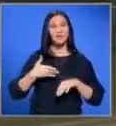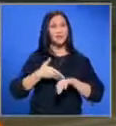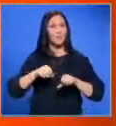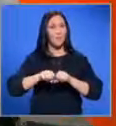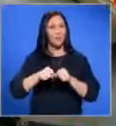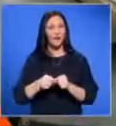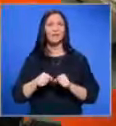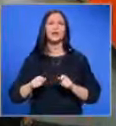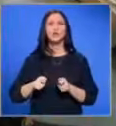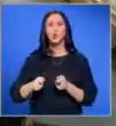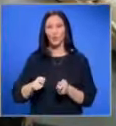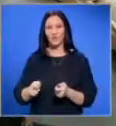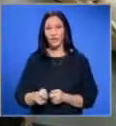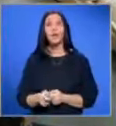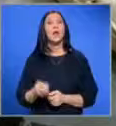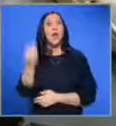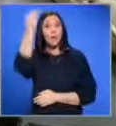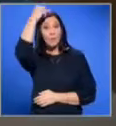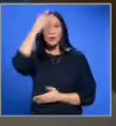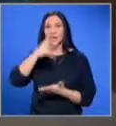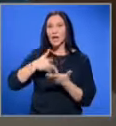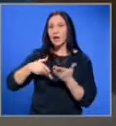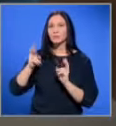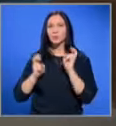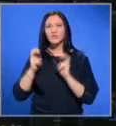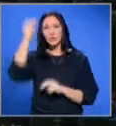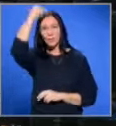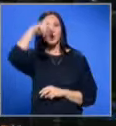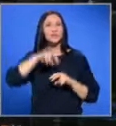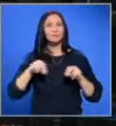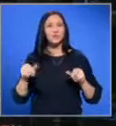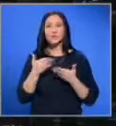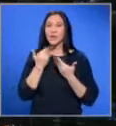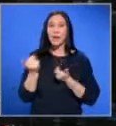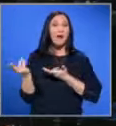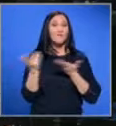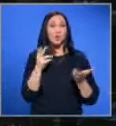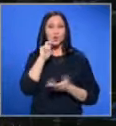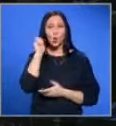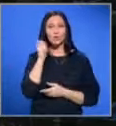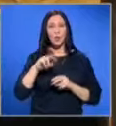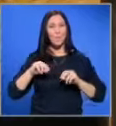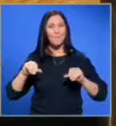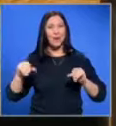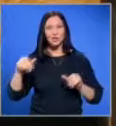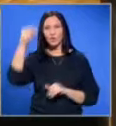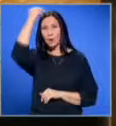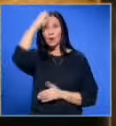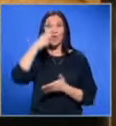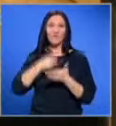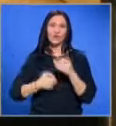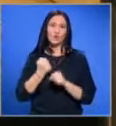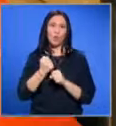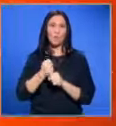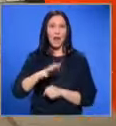повреда и измутване. Българският хляб се произвежда от българска пшеница, няма внос на украинско брашно у нас, твърдят от